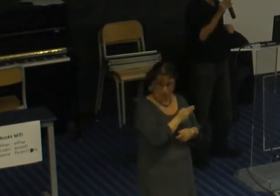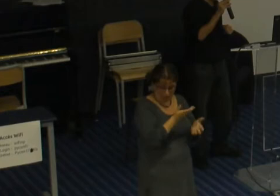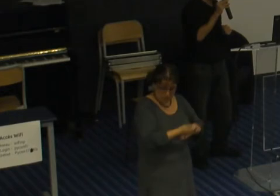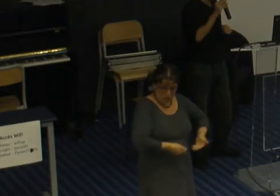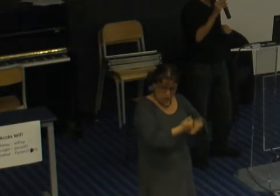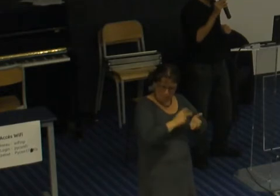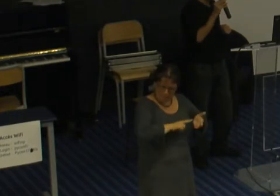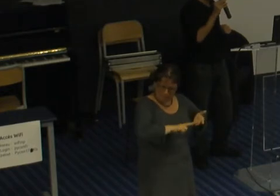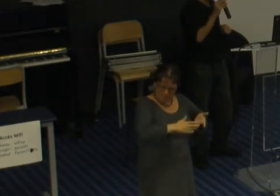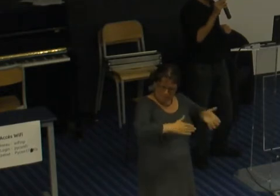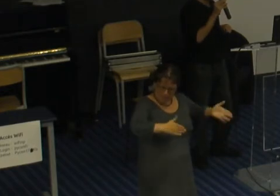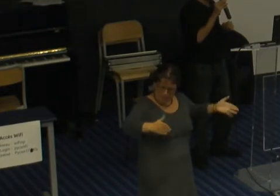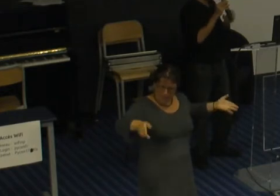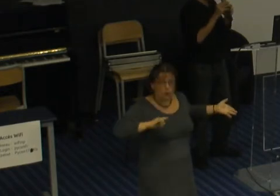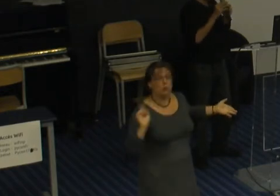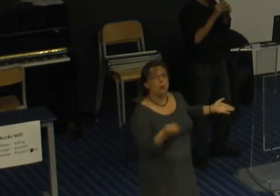alors